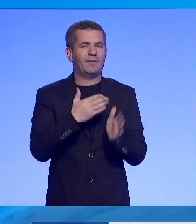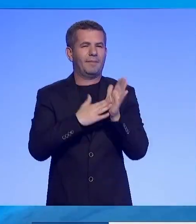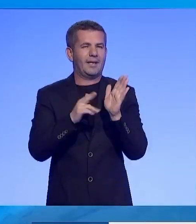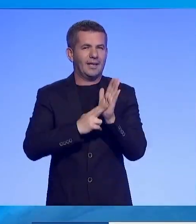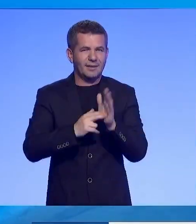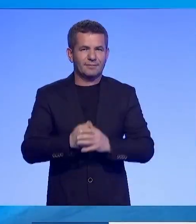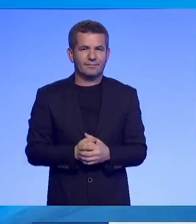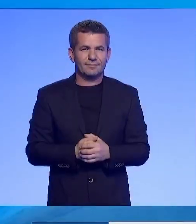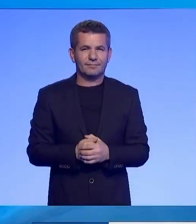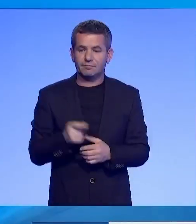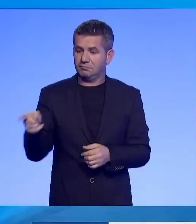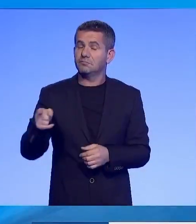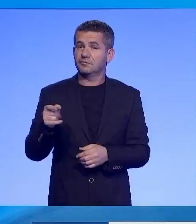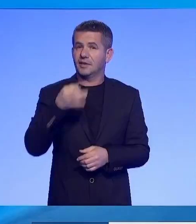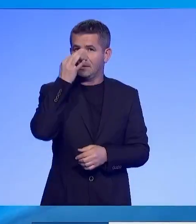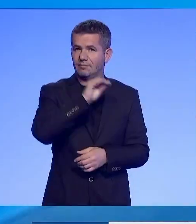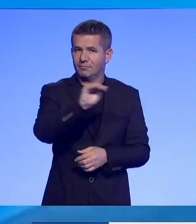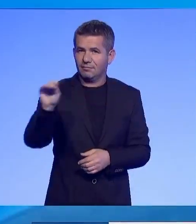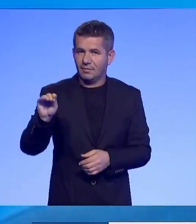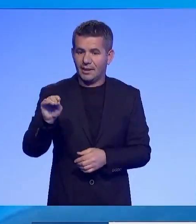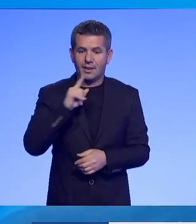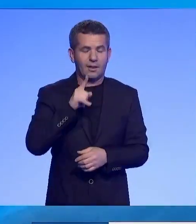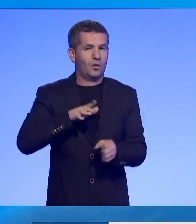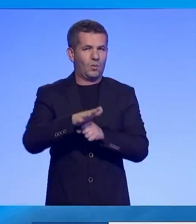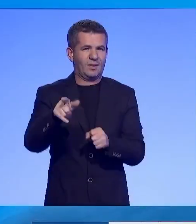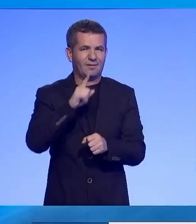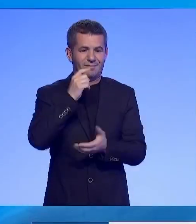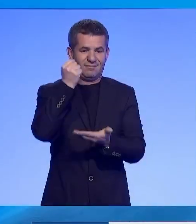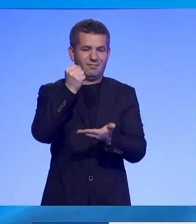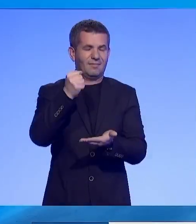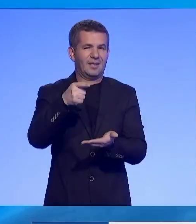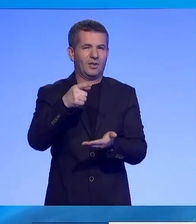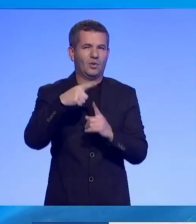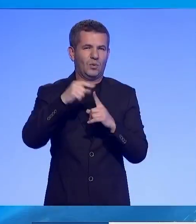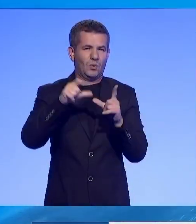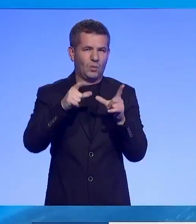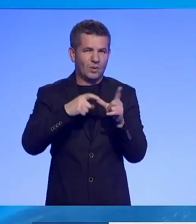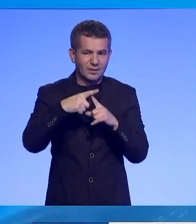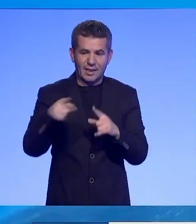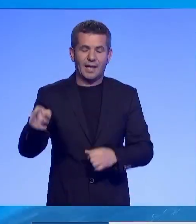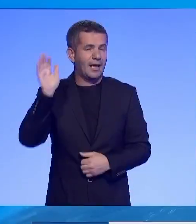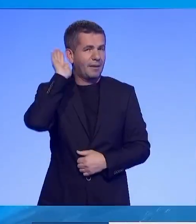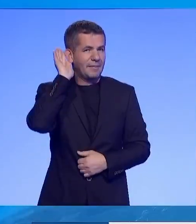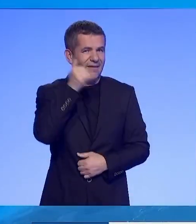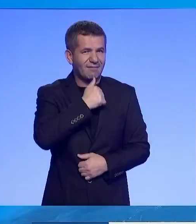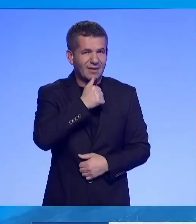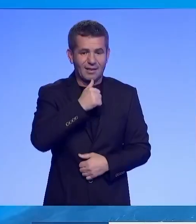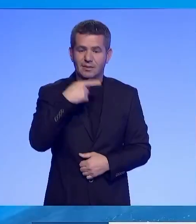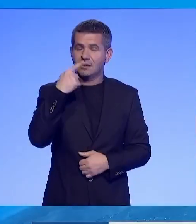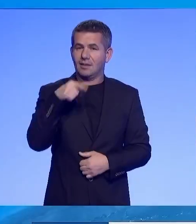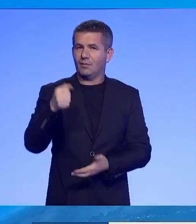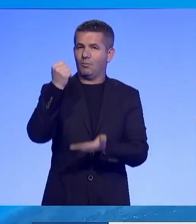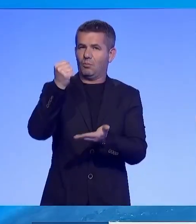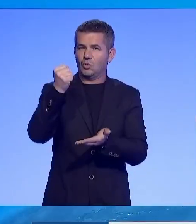Dibella bërime dije se Fëmëna është kundër prej kjo sëmjeteve të trustit. E Ministri Financave Hekuran Murati tha se në